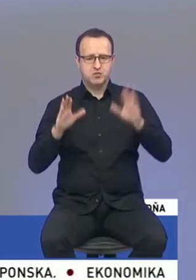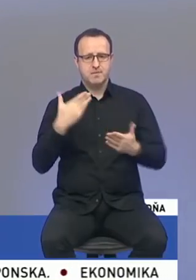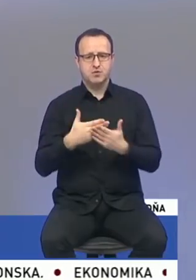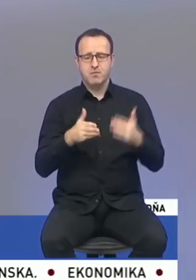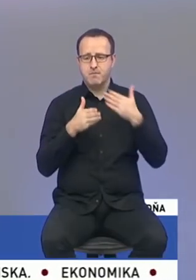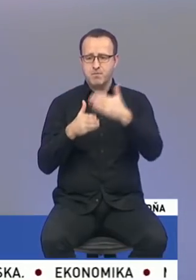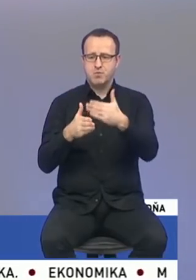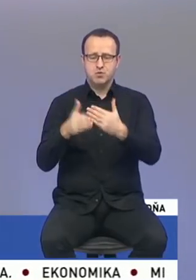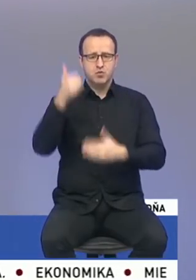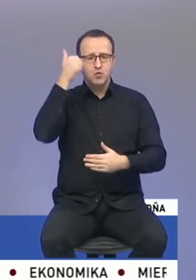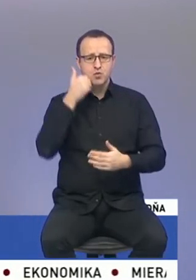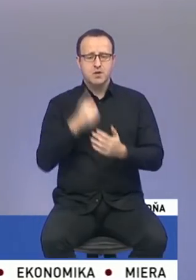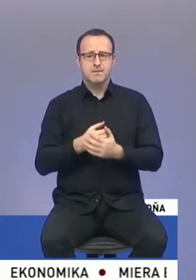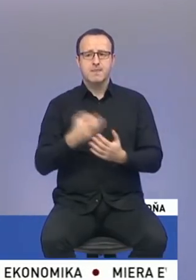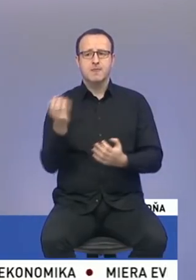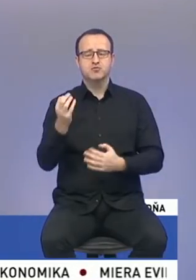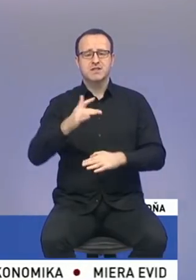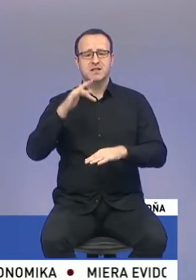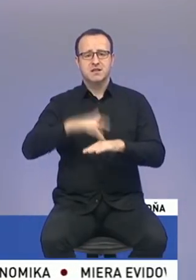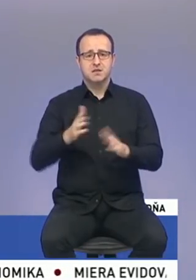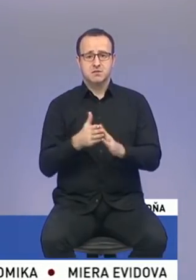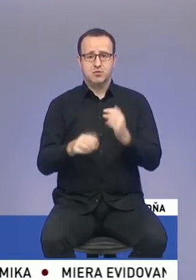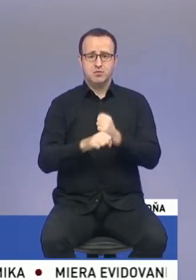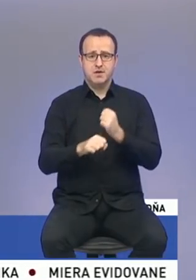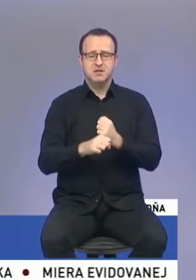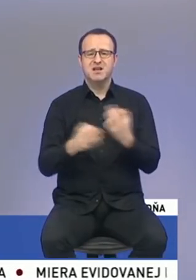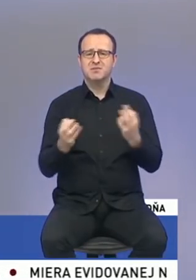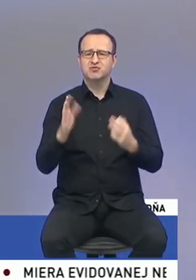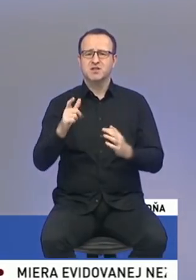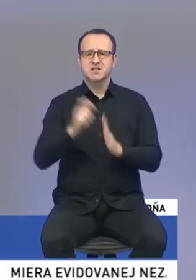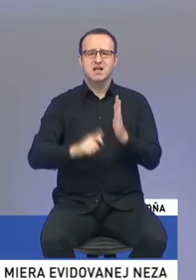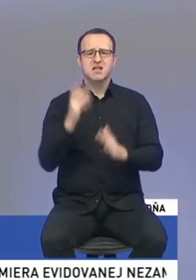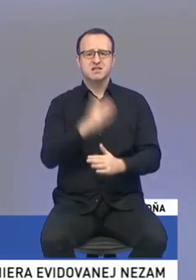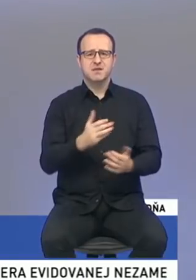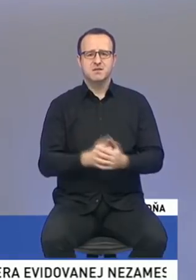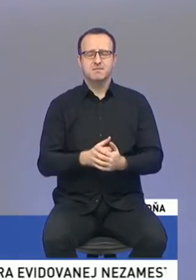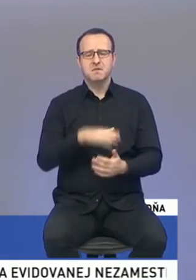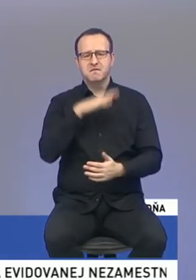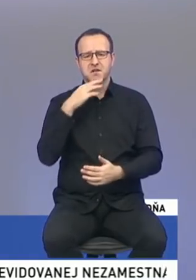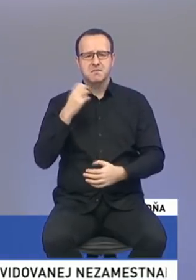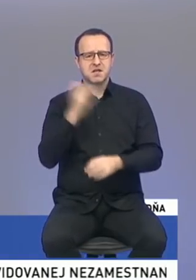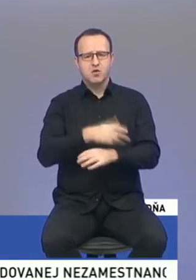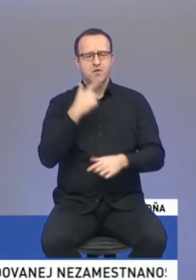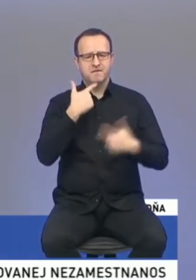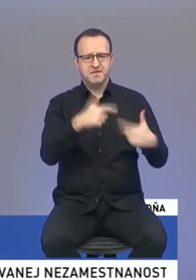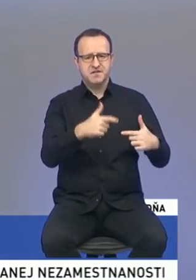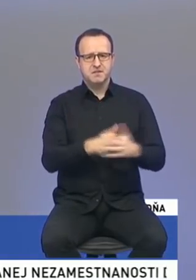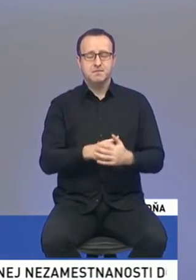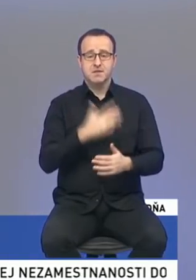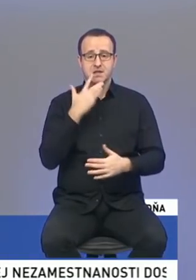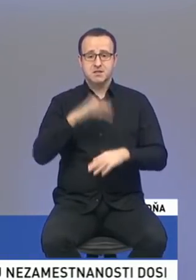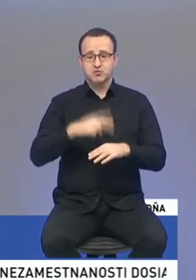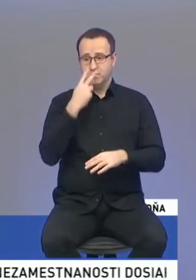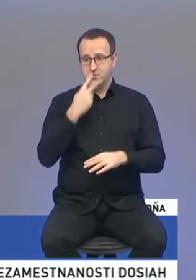ľuďom. Čo sa týka tej spolupráce, prečo nie je zo stranou Smer, tak ja vám to veľmi rýchlo vysvetlím. Stačí sa pozrieť,